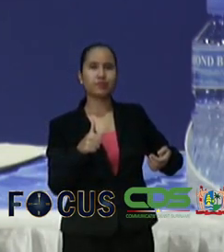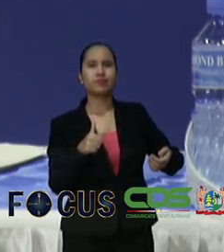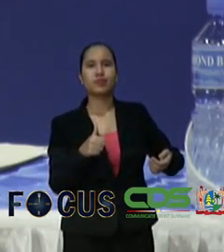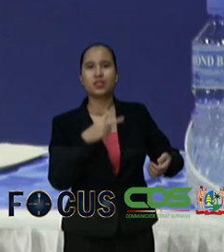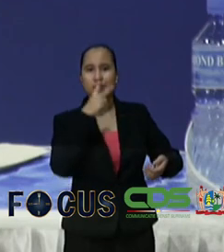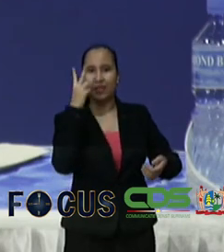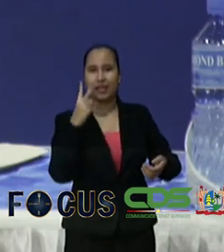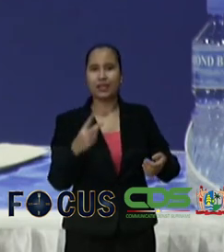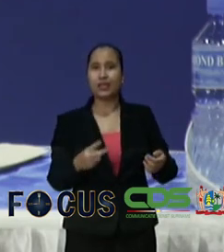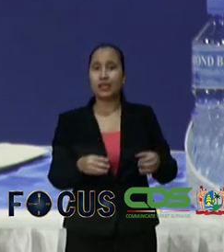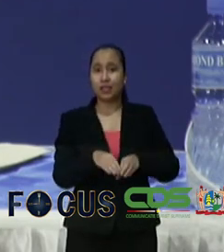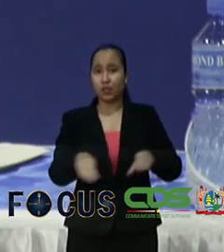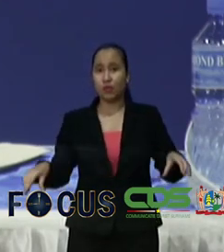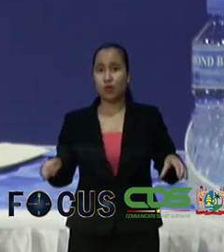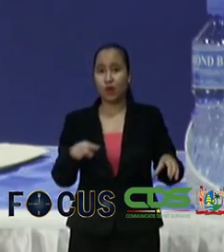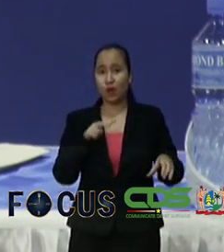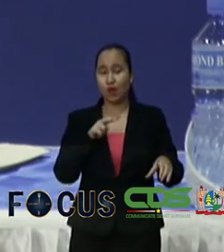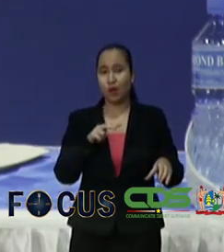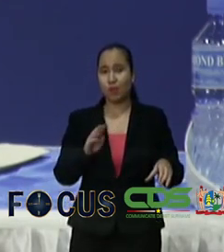de bushouders dat die niet in